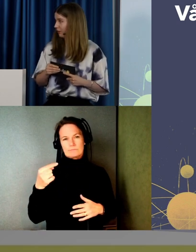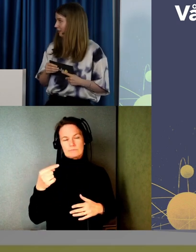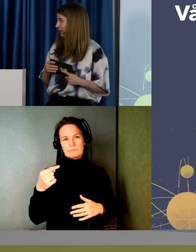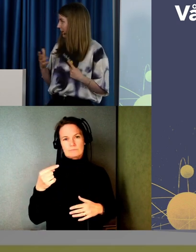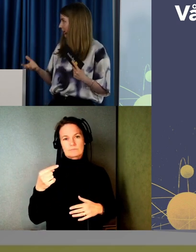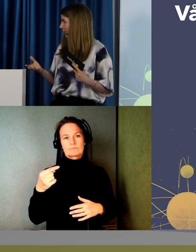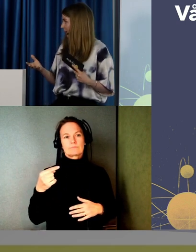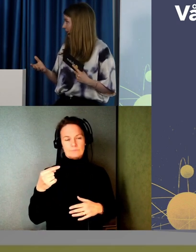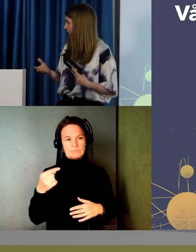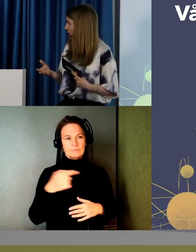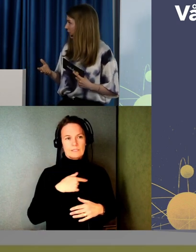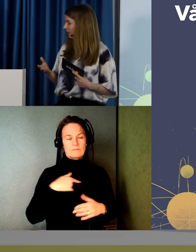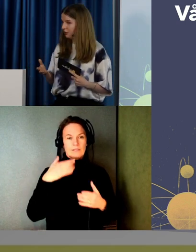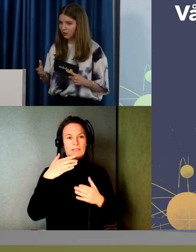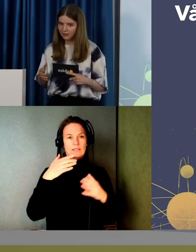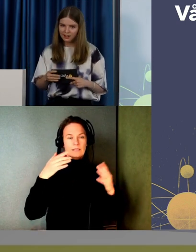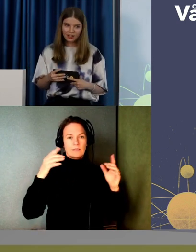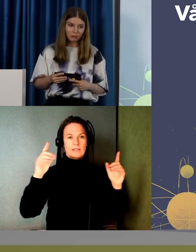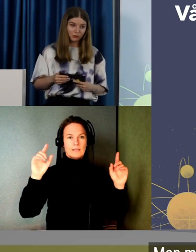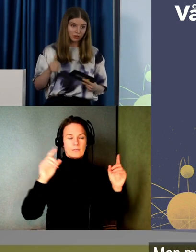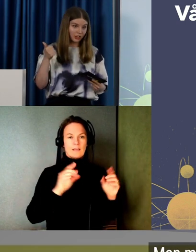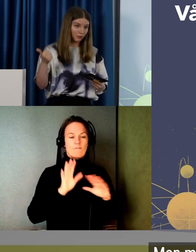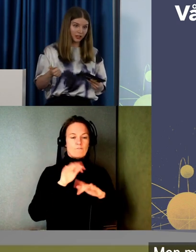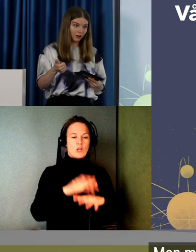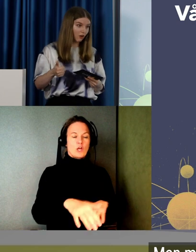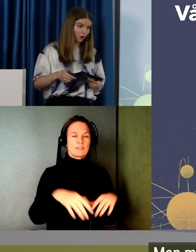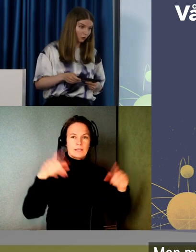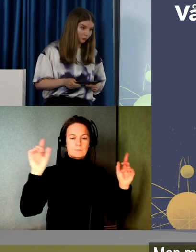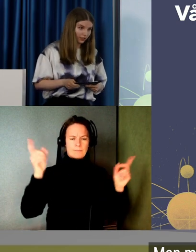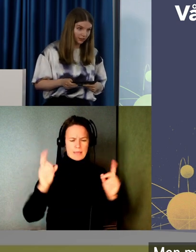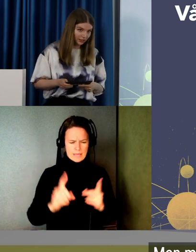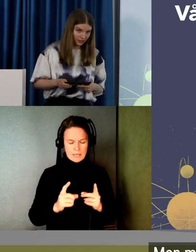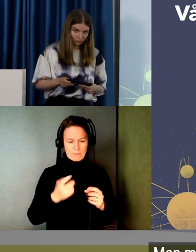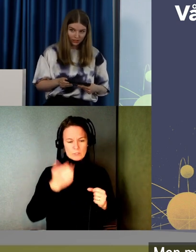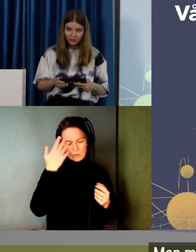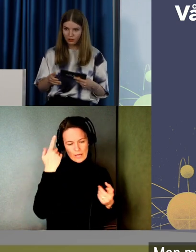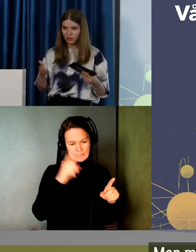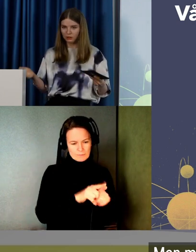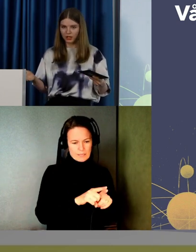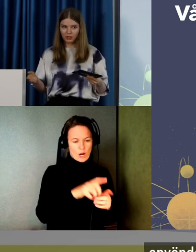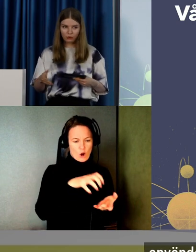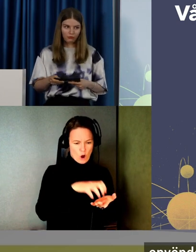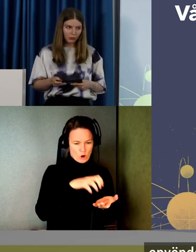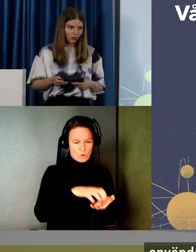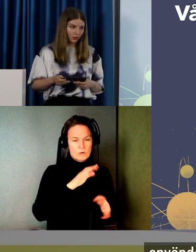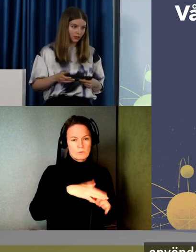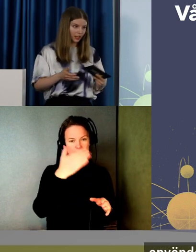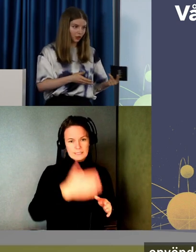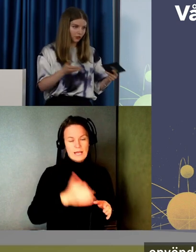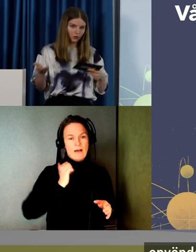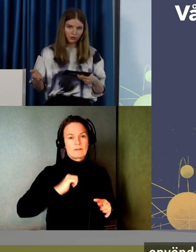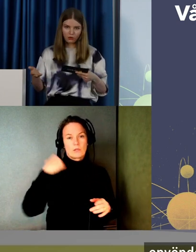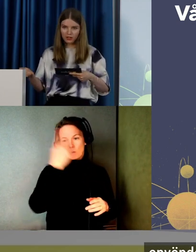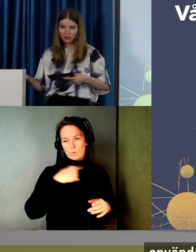Så vi delar ner det här. Flödet i olika steg. Man måste kunna acceptera kakor på sidan till exempel. Använda huvudmenyn.